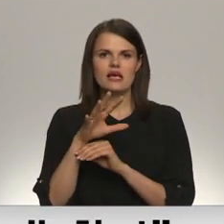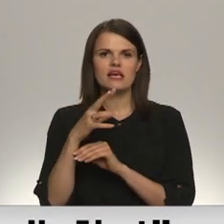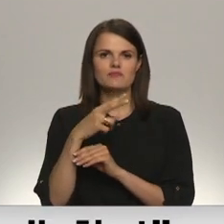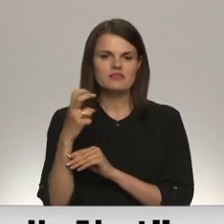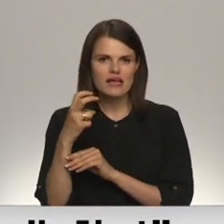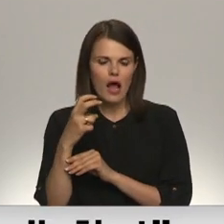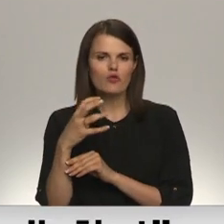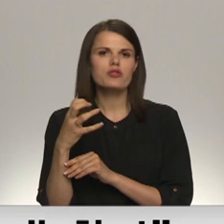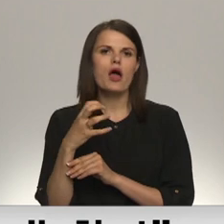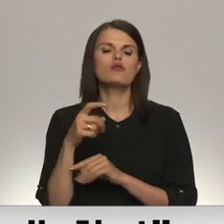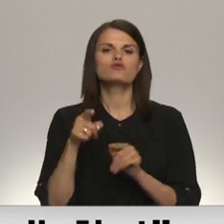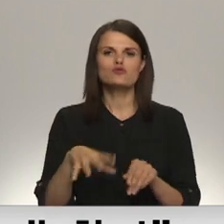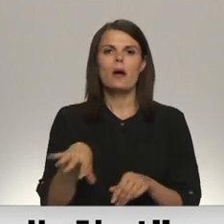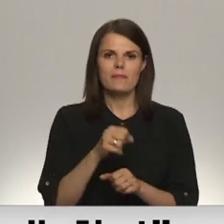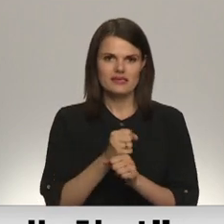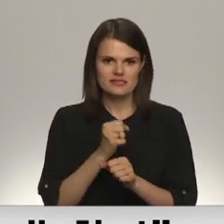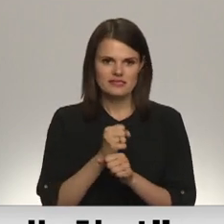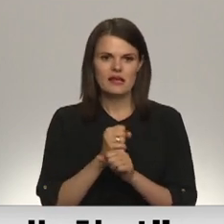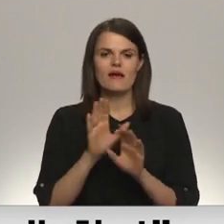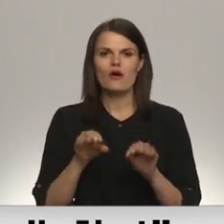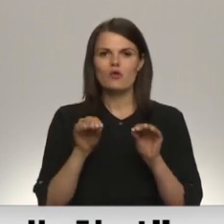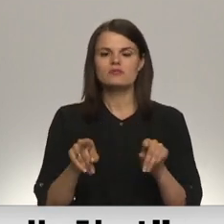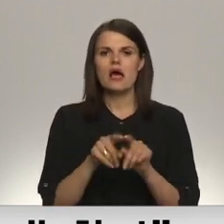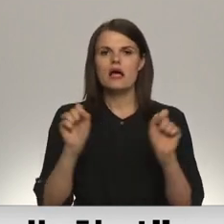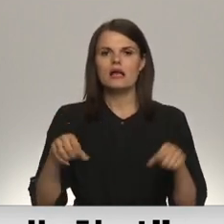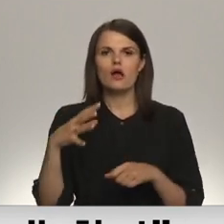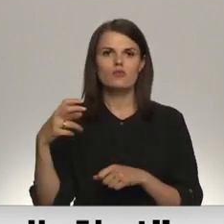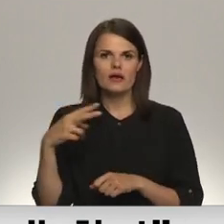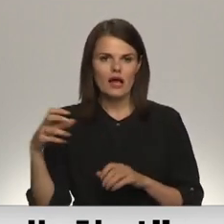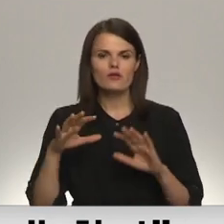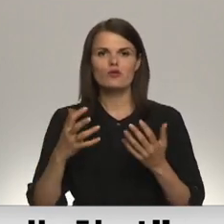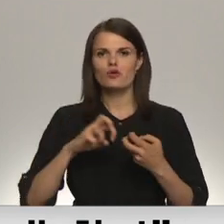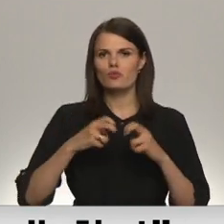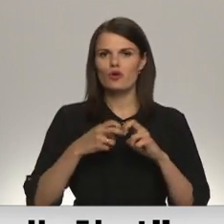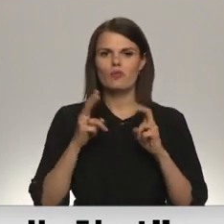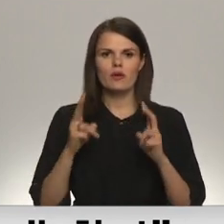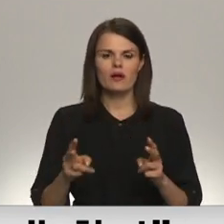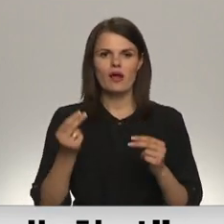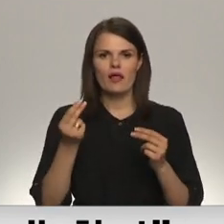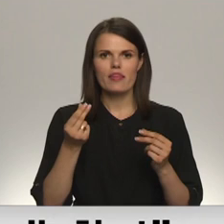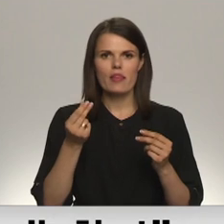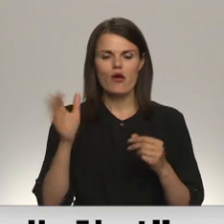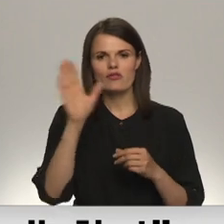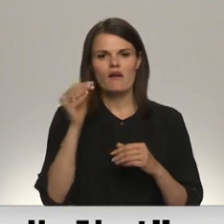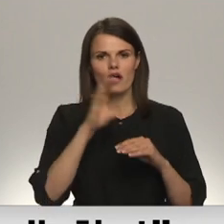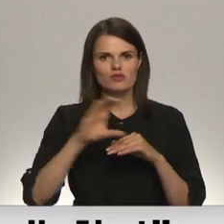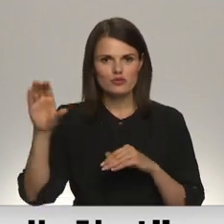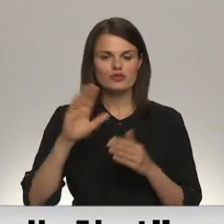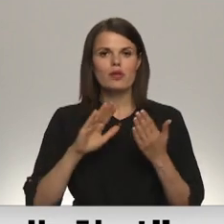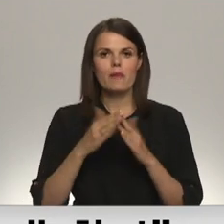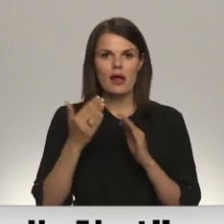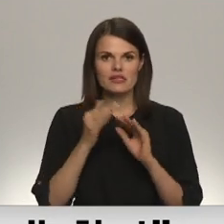jūslas radaras, to mēs darīsim. Var uzstādīt arī ātrumu radaras, bet problēma, kad nauda aiziet valsts budžetā, tad pilsētu